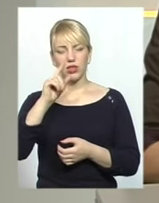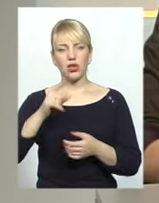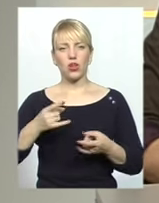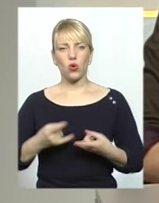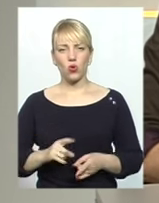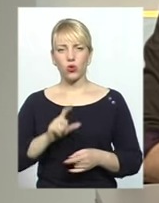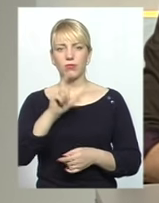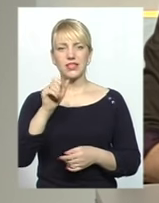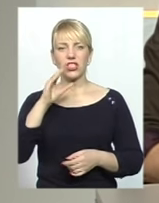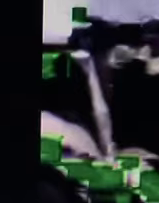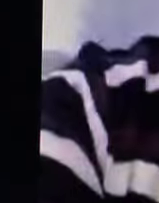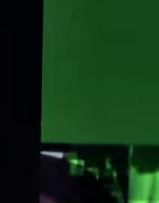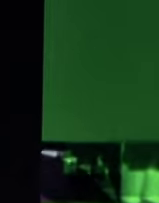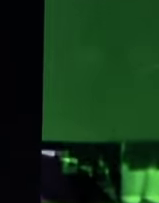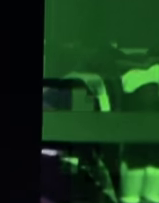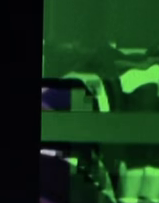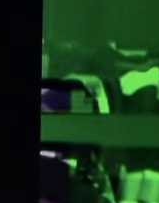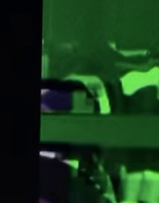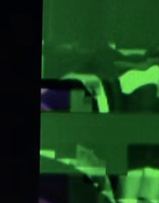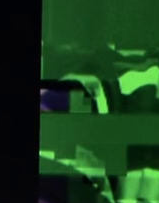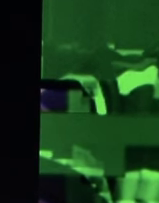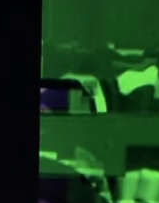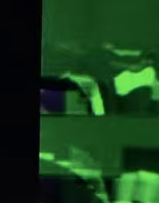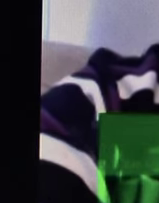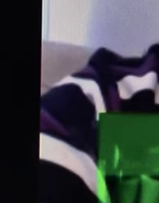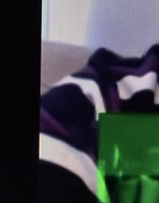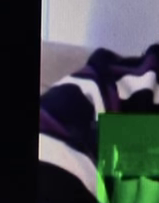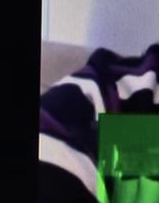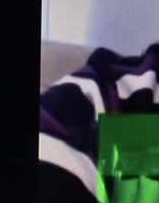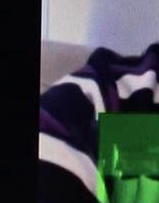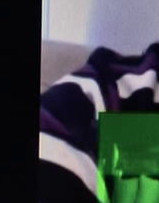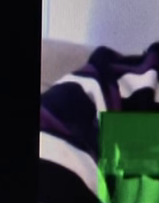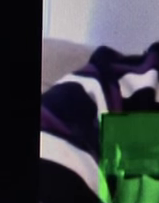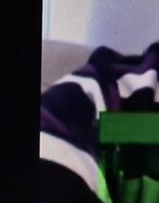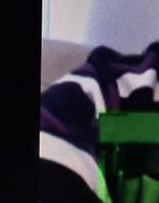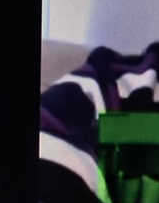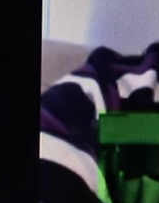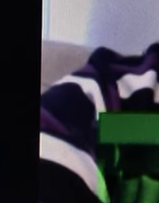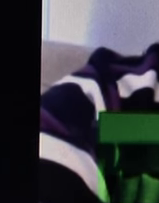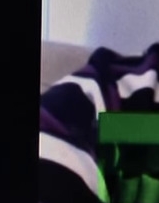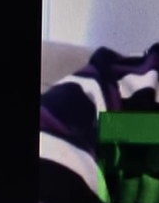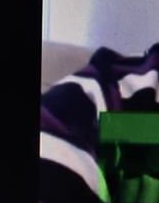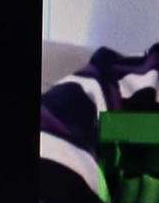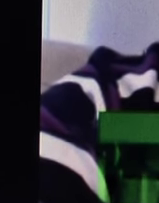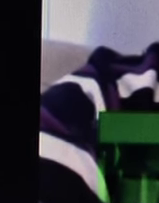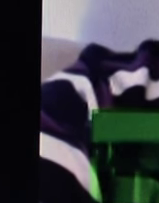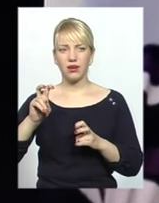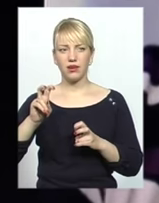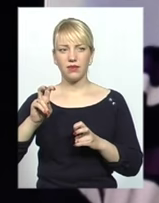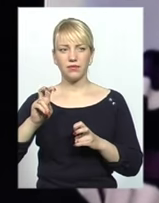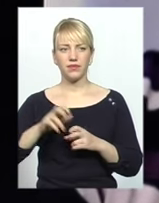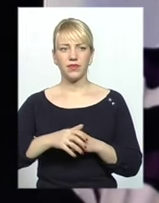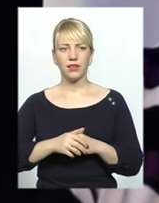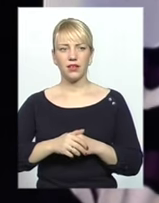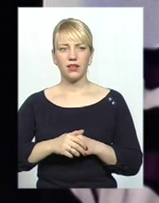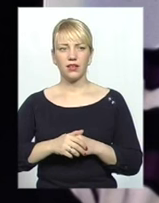чи маємо зараз зв'язок. Пане Олеже, вітаємо вас із Хмельниччини. І студії каналу «Поділля Центр» – це передача «Тема». І поруч зі мною